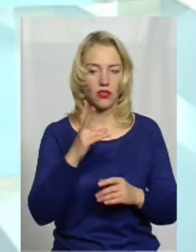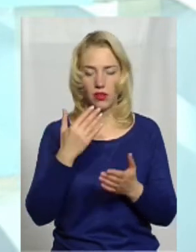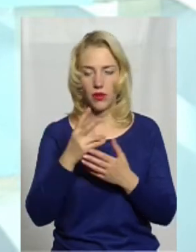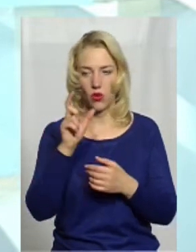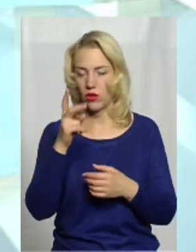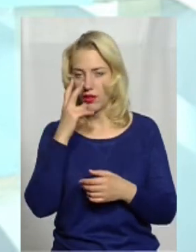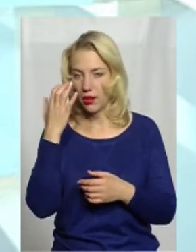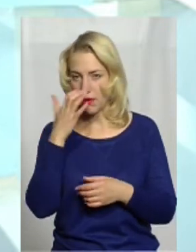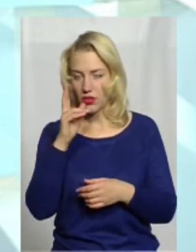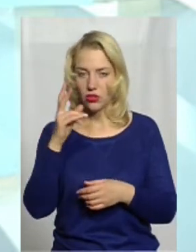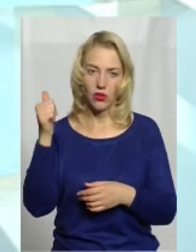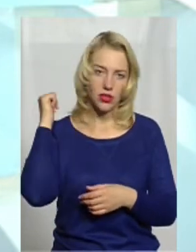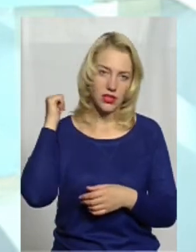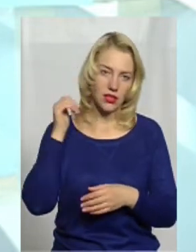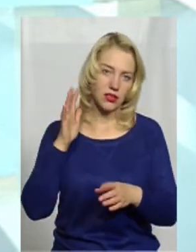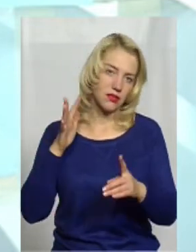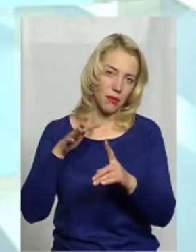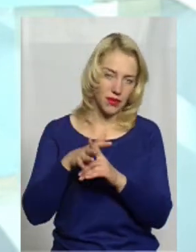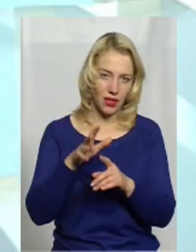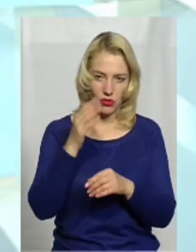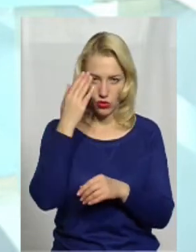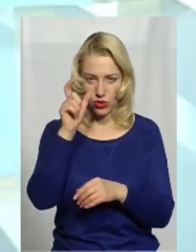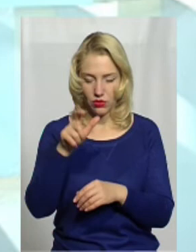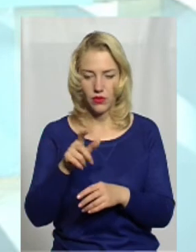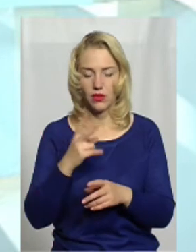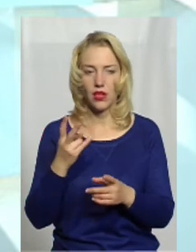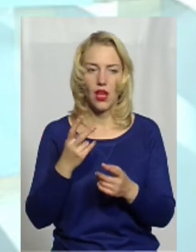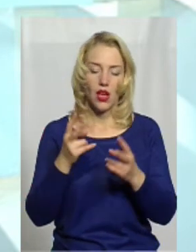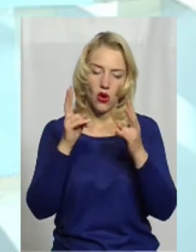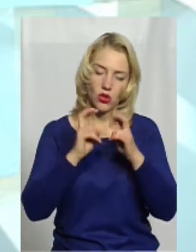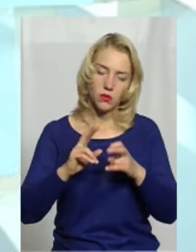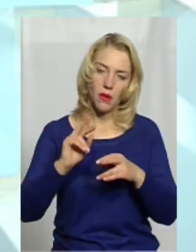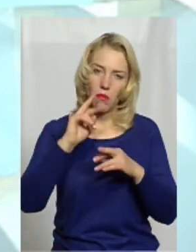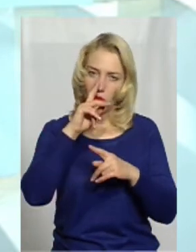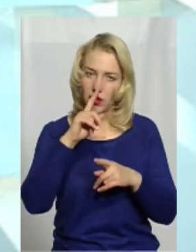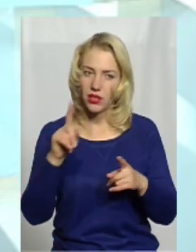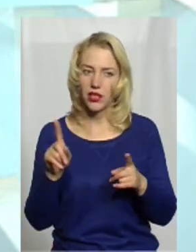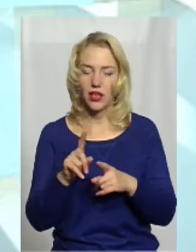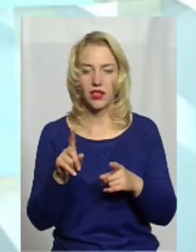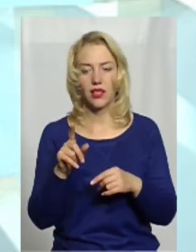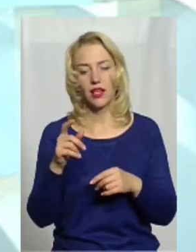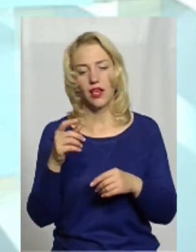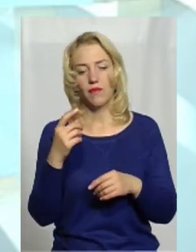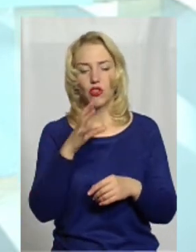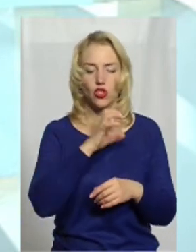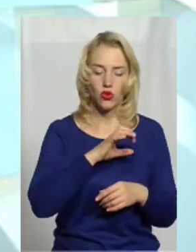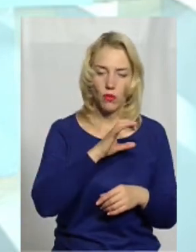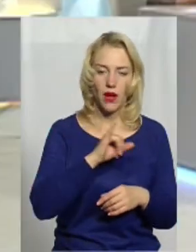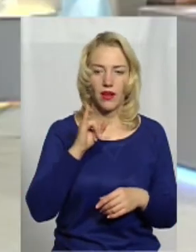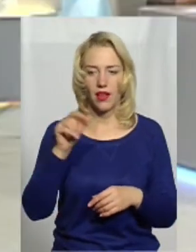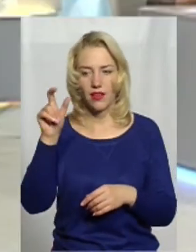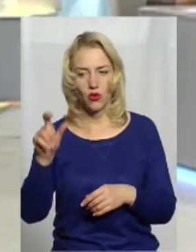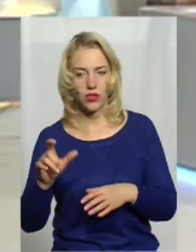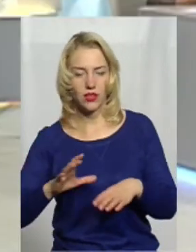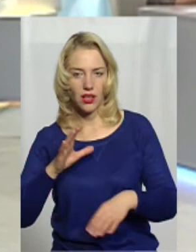відпрацювали ці модельні ситуації і розбирали помилки, які і кінолог, і собака могли допустити.